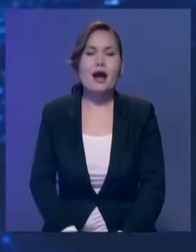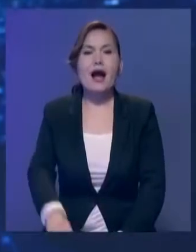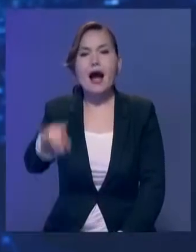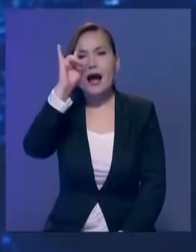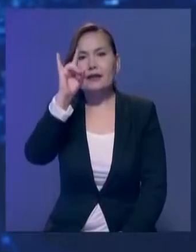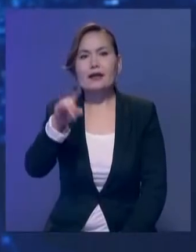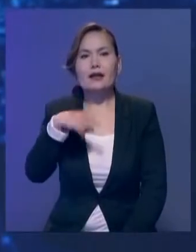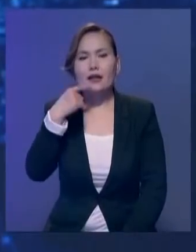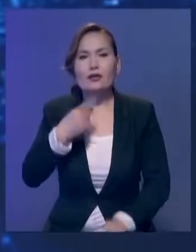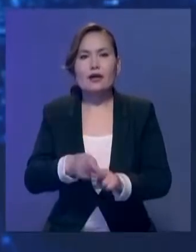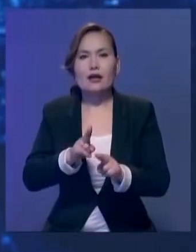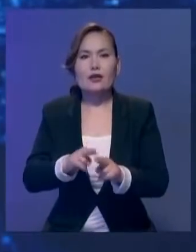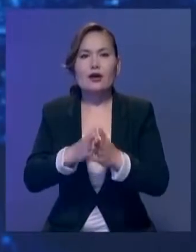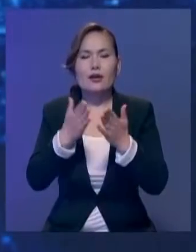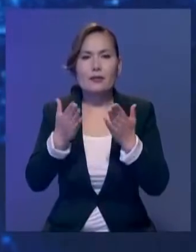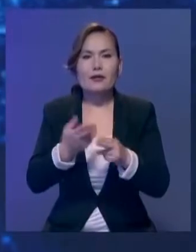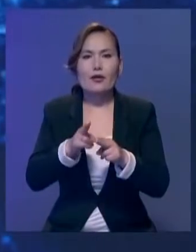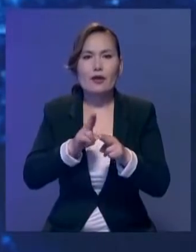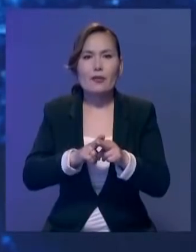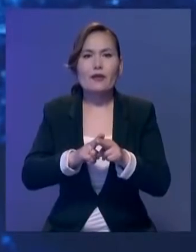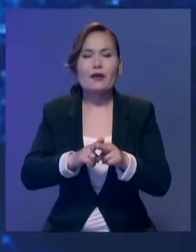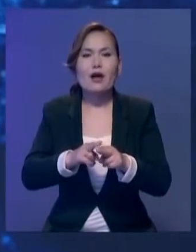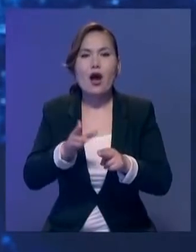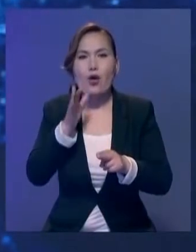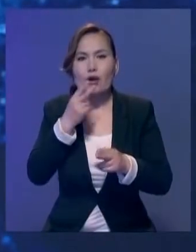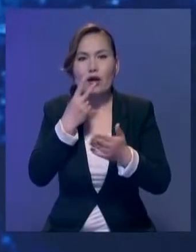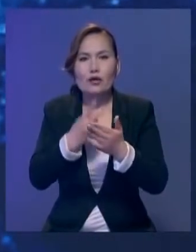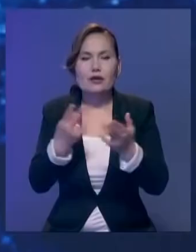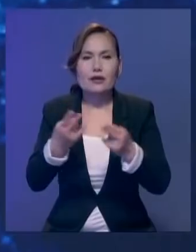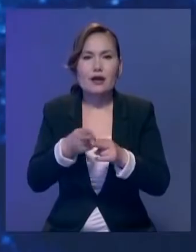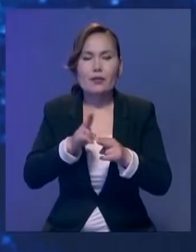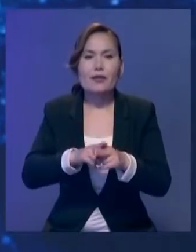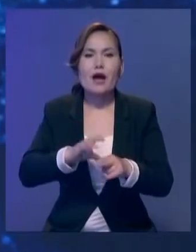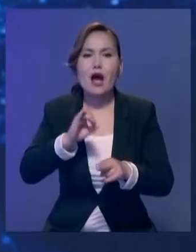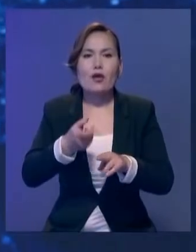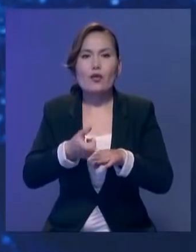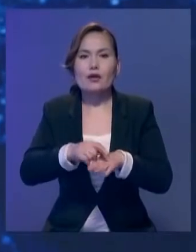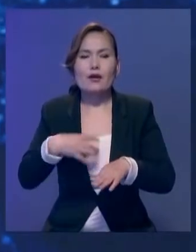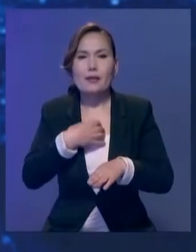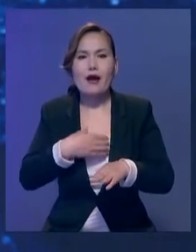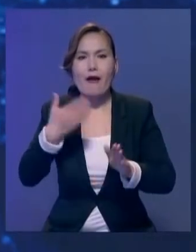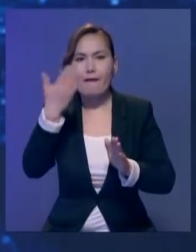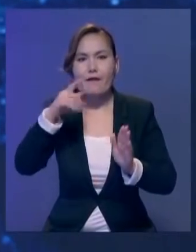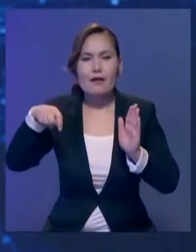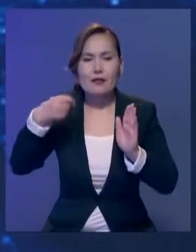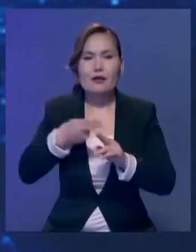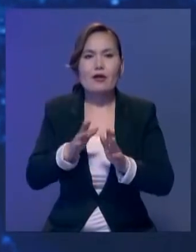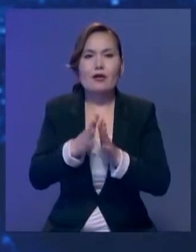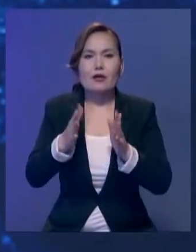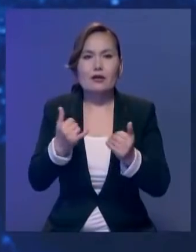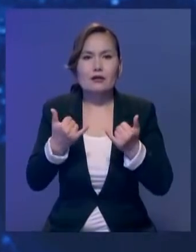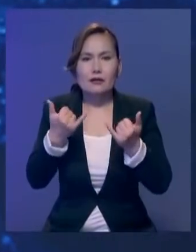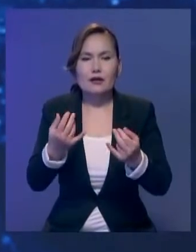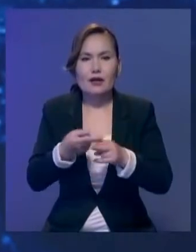Қазақ тіліндегі туындыларды прайм-тайм уақытта көрсету керек. Сондаяқ әлеметтік маңыз бар, фильмдерге басымдық беруға жет.